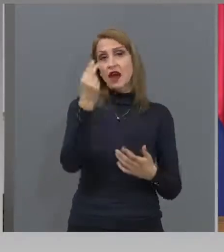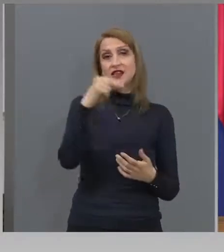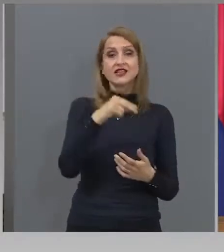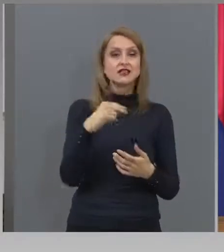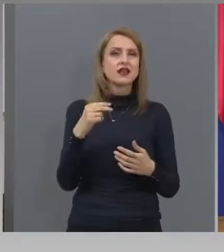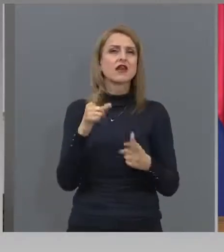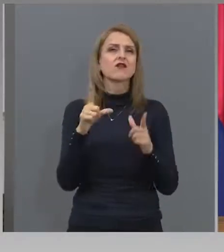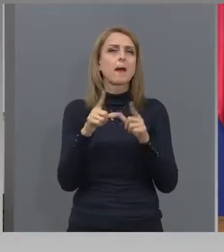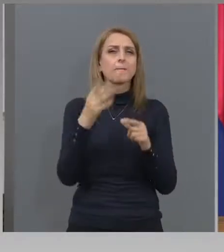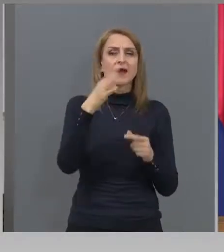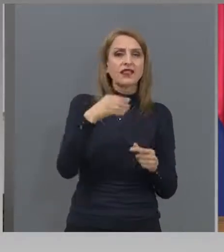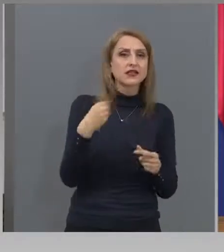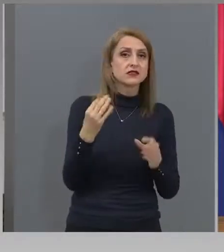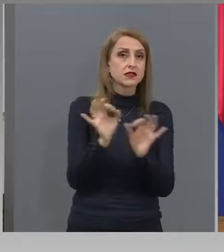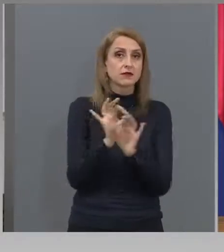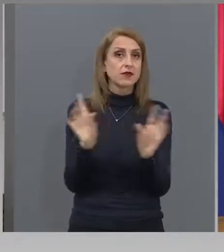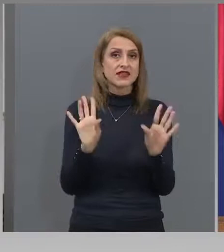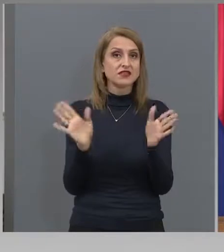Нали разбирате?